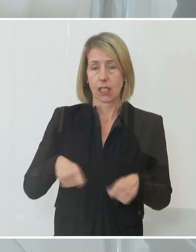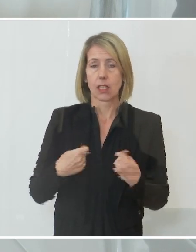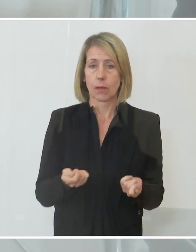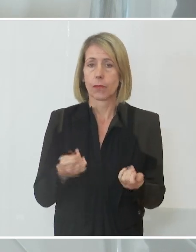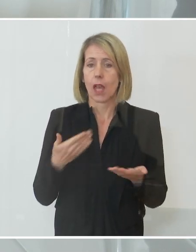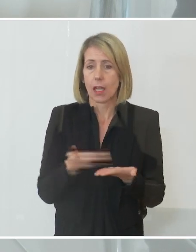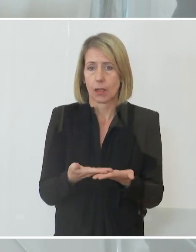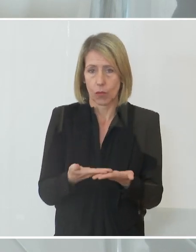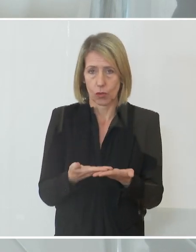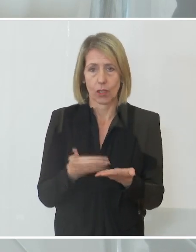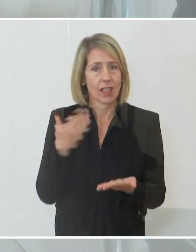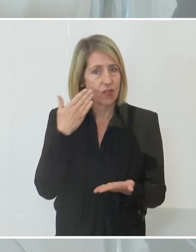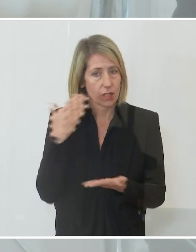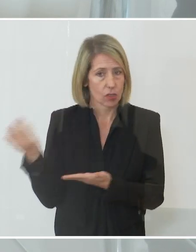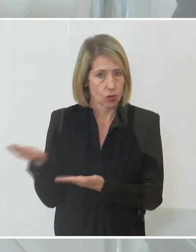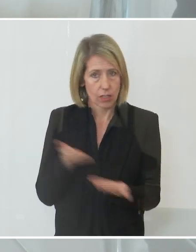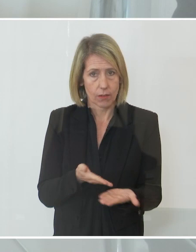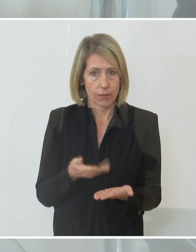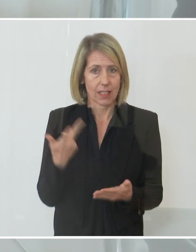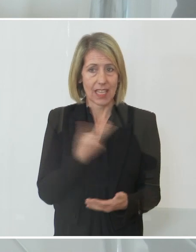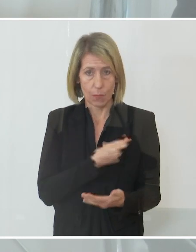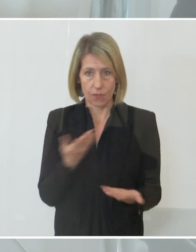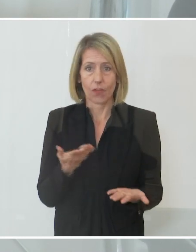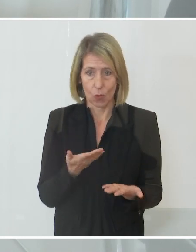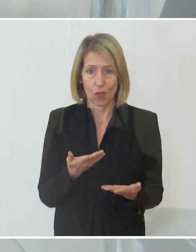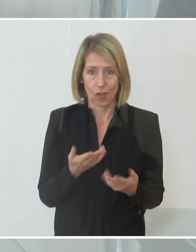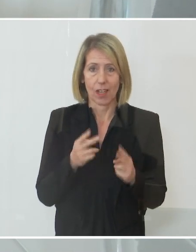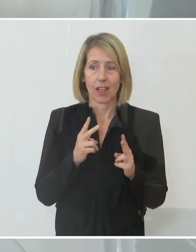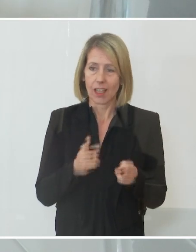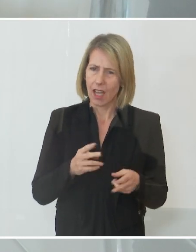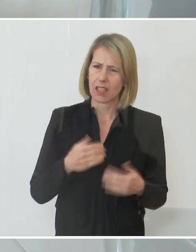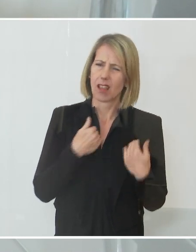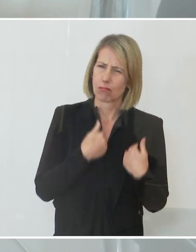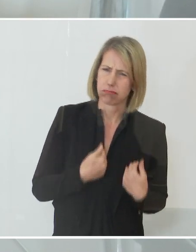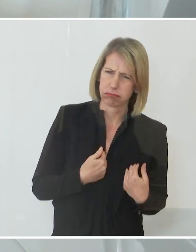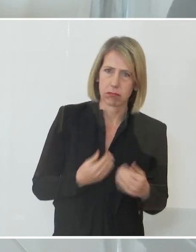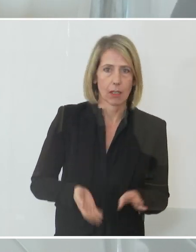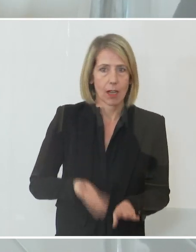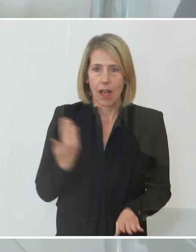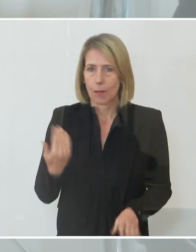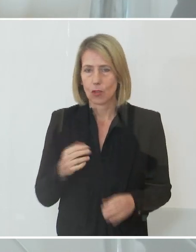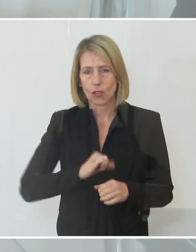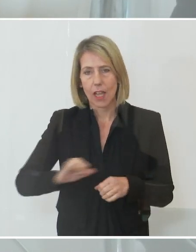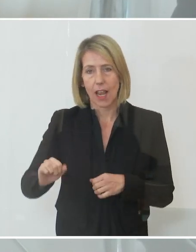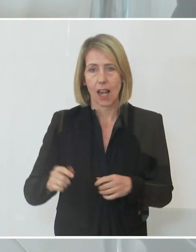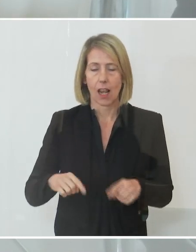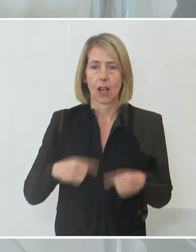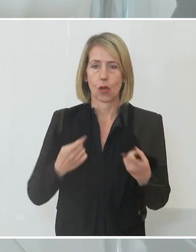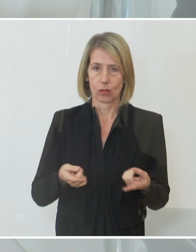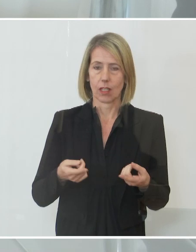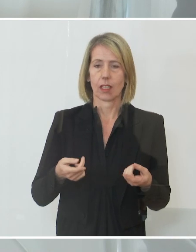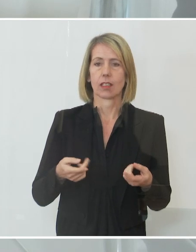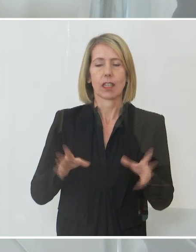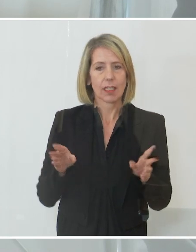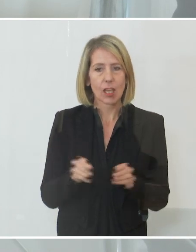dass durch die Impfung diese Mühsal rasch beiseite geschoben werden kann und dass dann eben diese